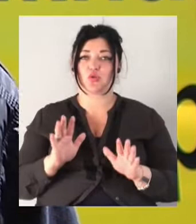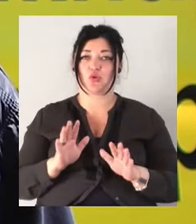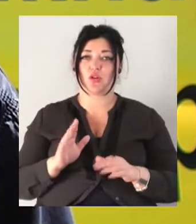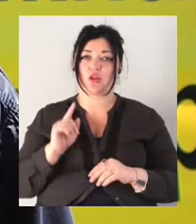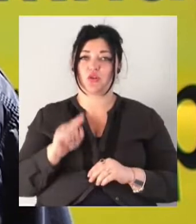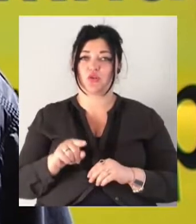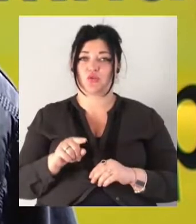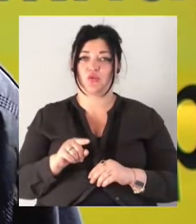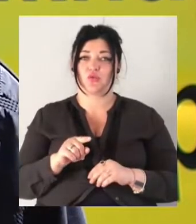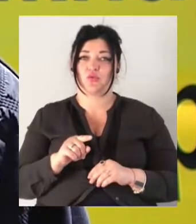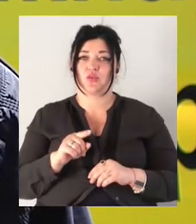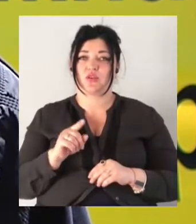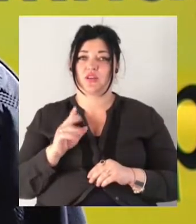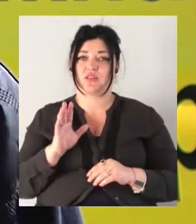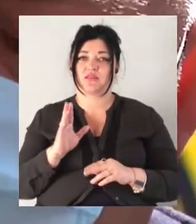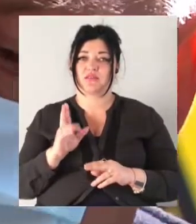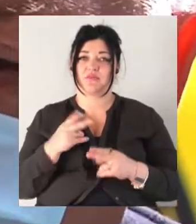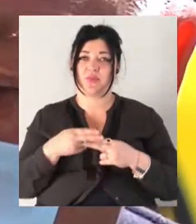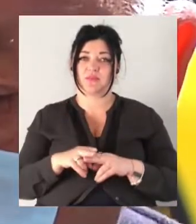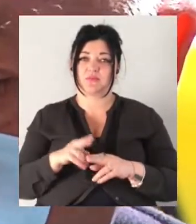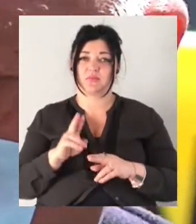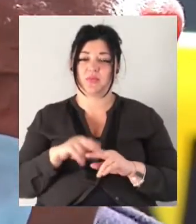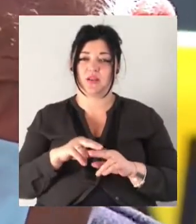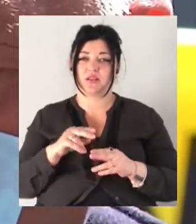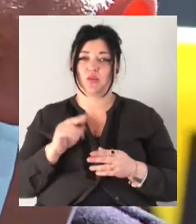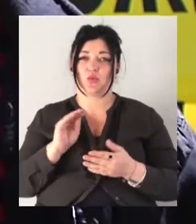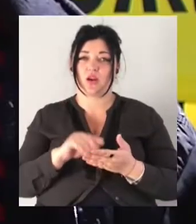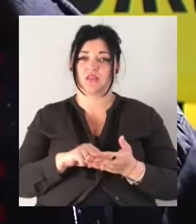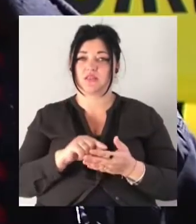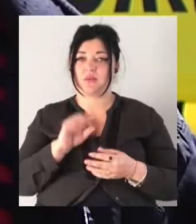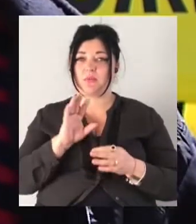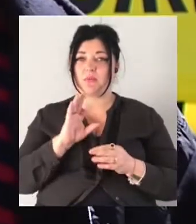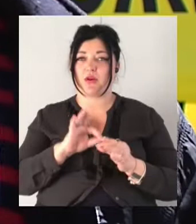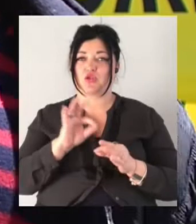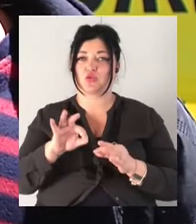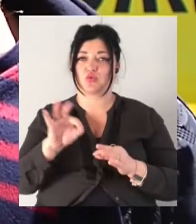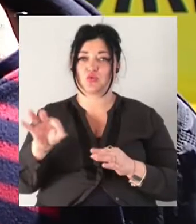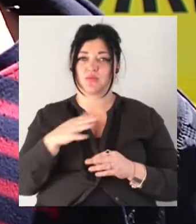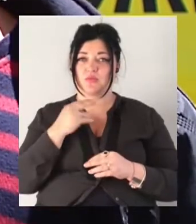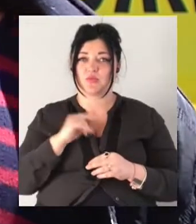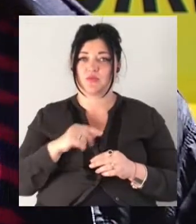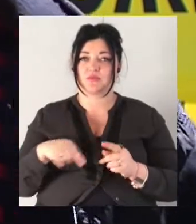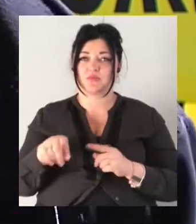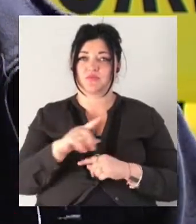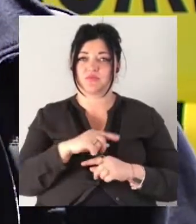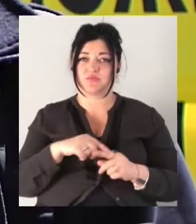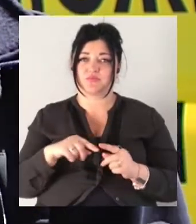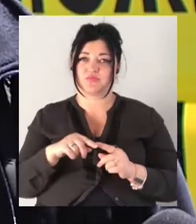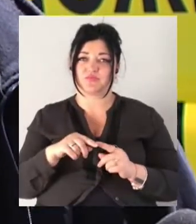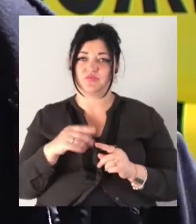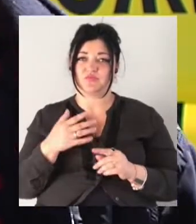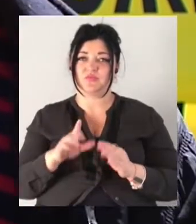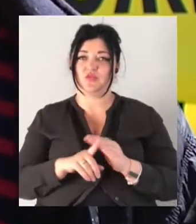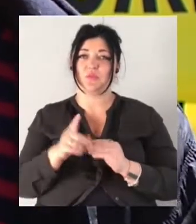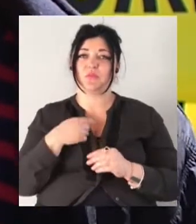в тех паспорту указано в автобусі. Много роботників вже почало увольнятися. Тобто, якщо ми навіть запустимося, ми вже не